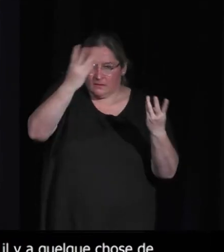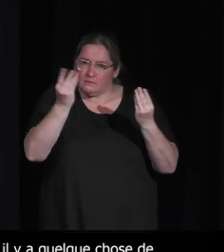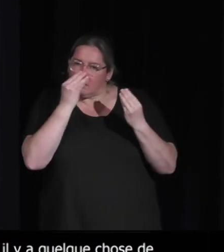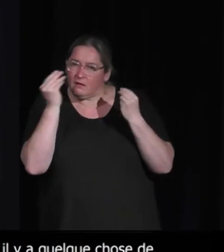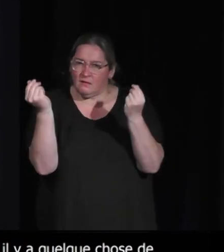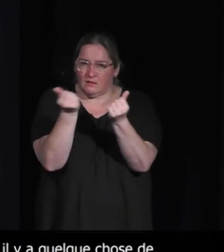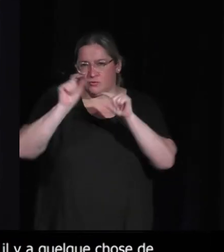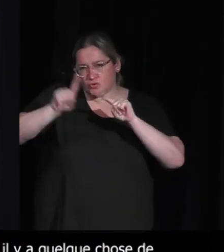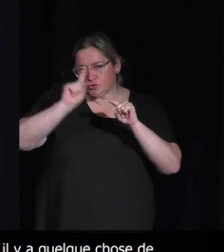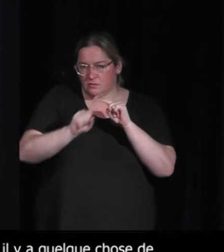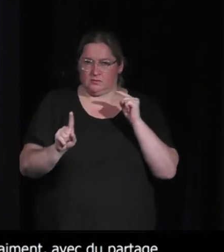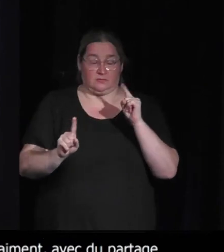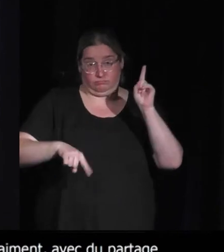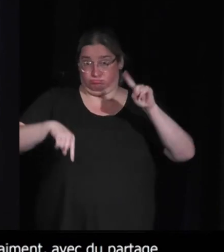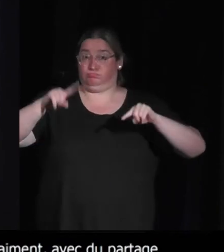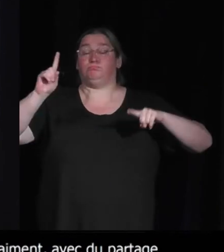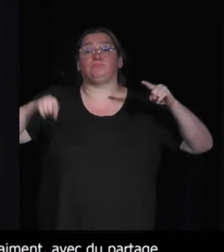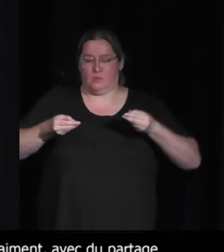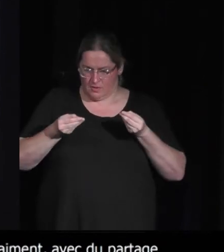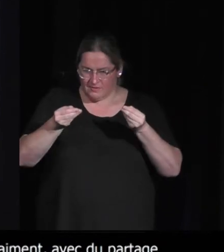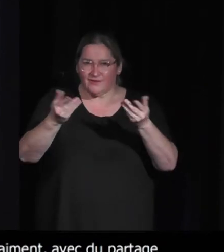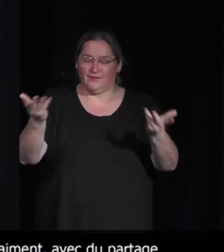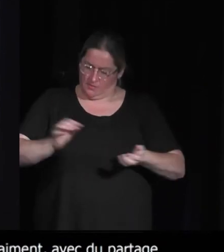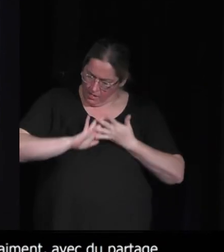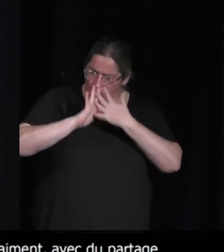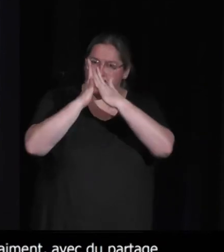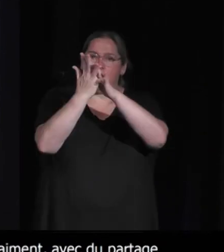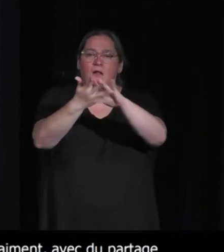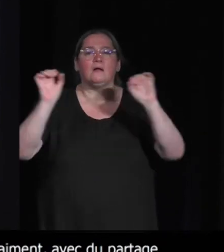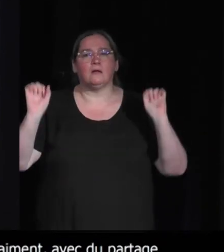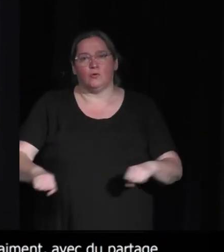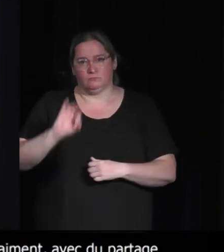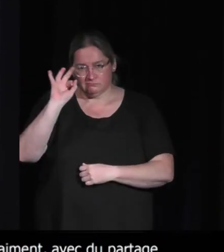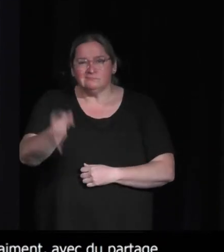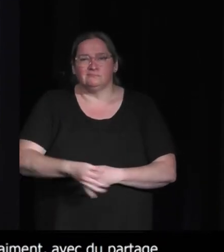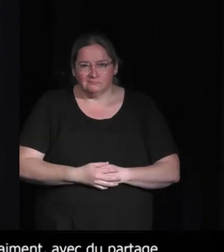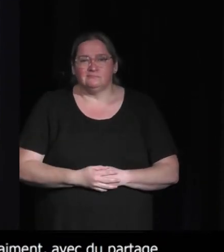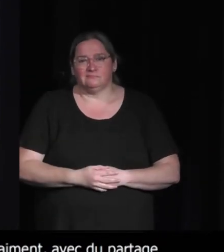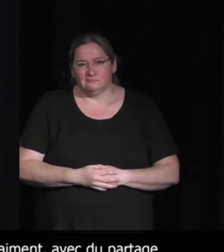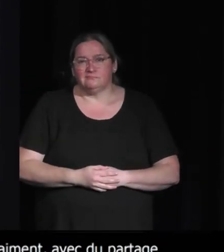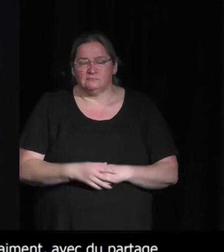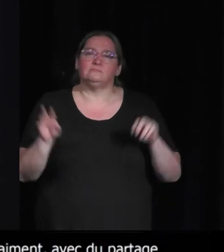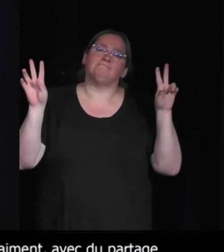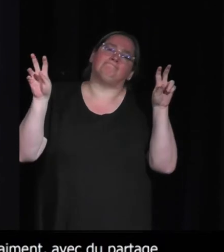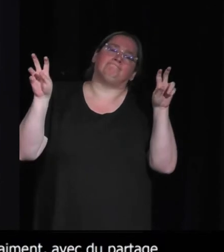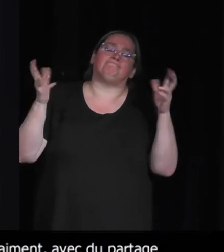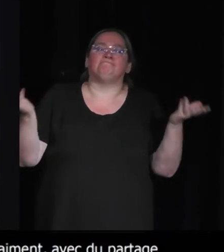ait de l'évolution de ce qu'on appelle